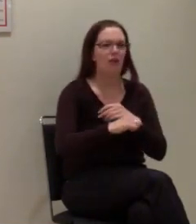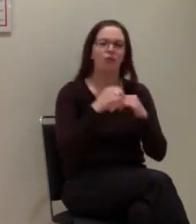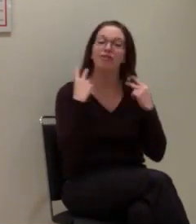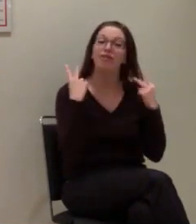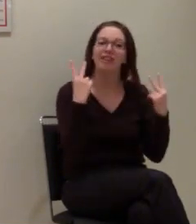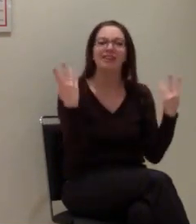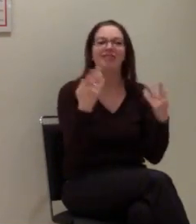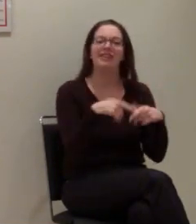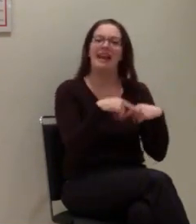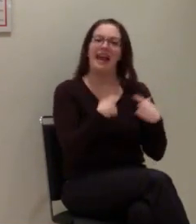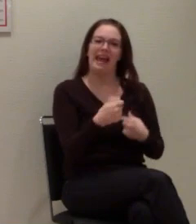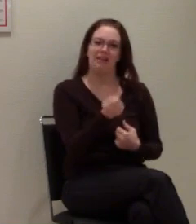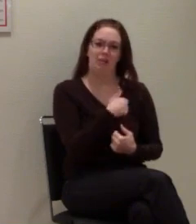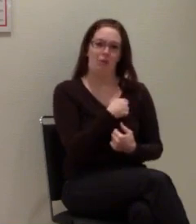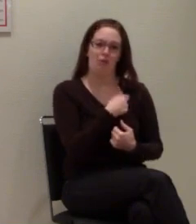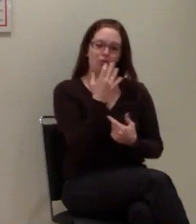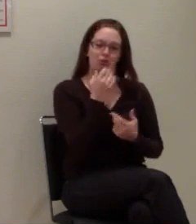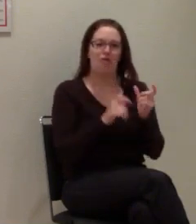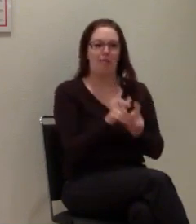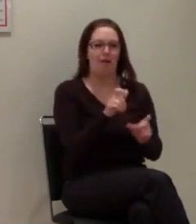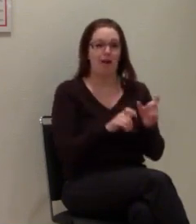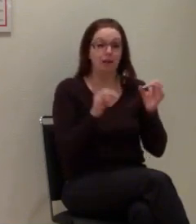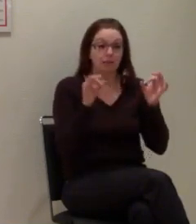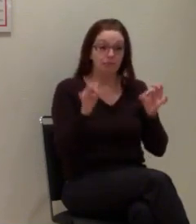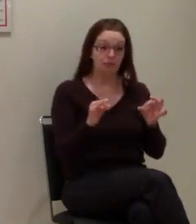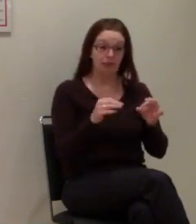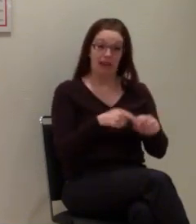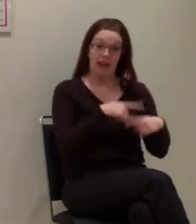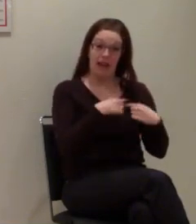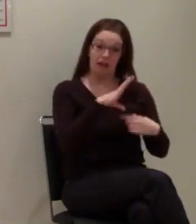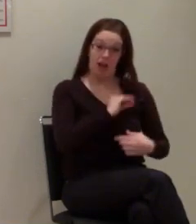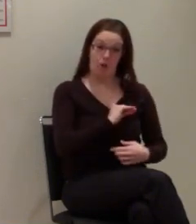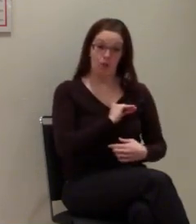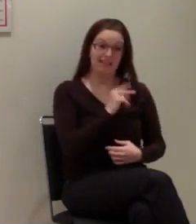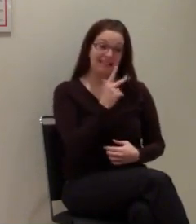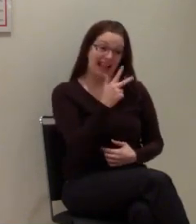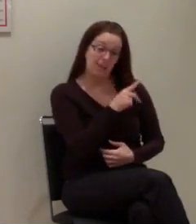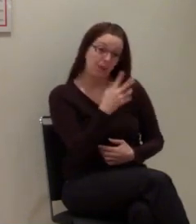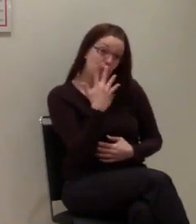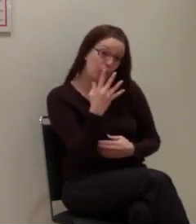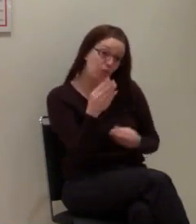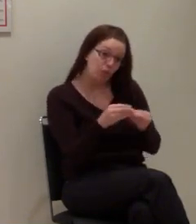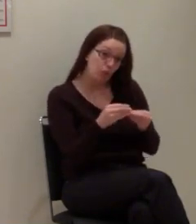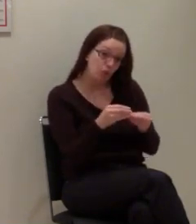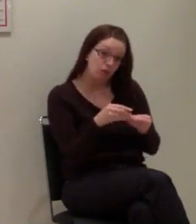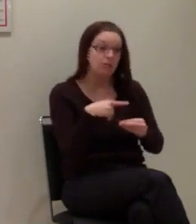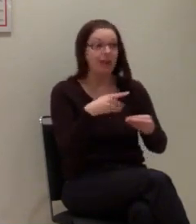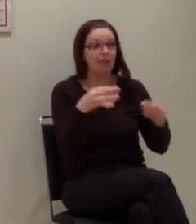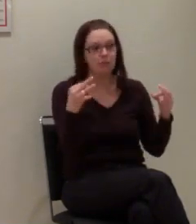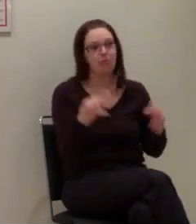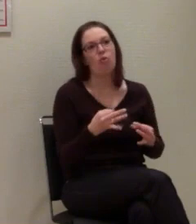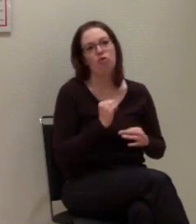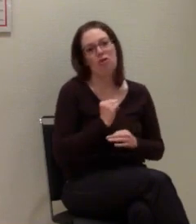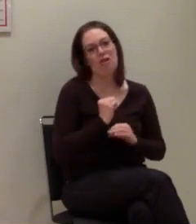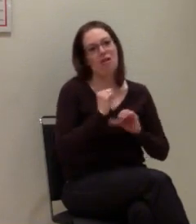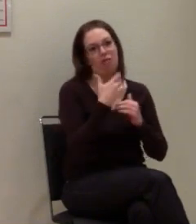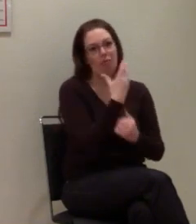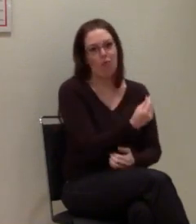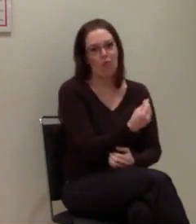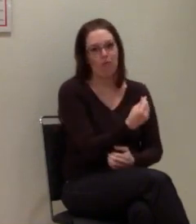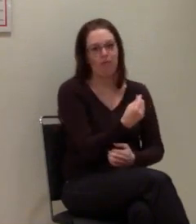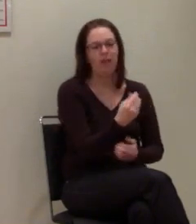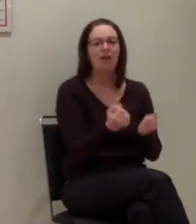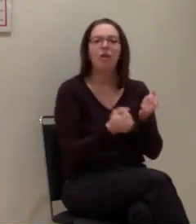Herztod. Nur drei bis fünf Minuten nach einem plötzlichen Herzversagen muss qualifizierte erste Hilfe geleistet werden. Die Fibrillatoren